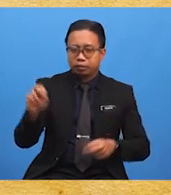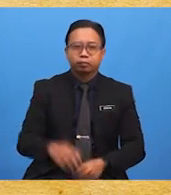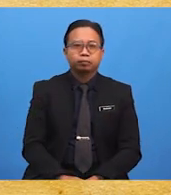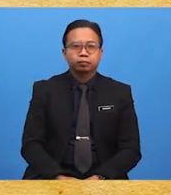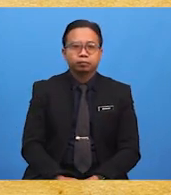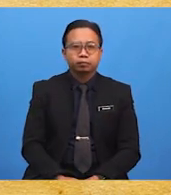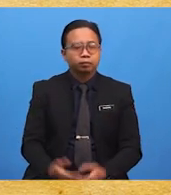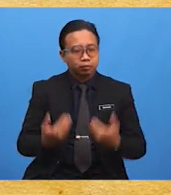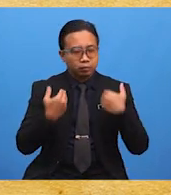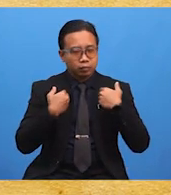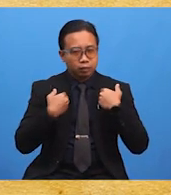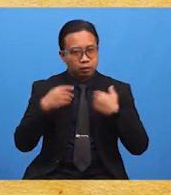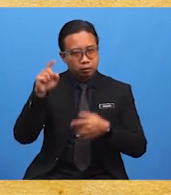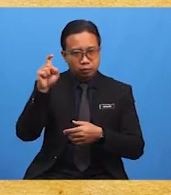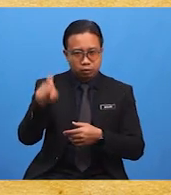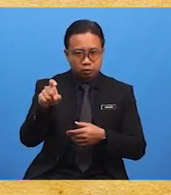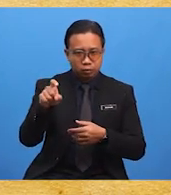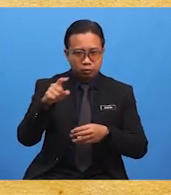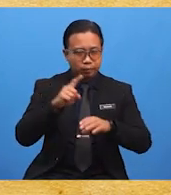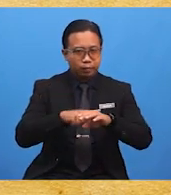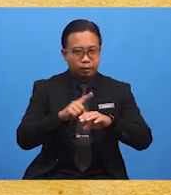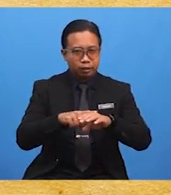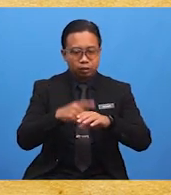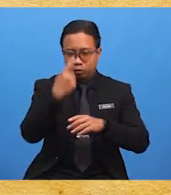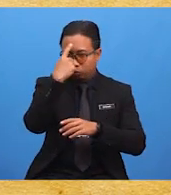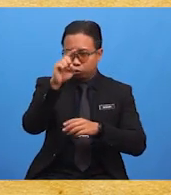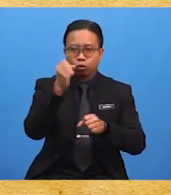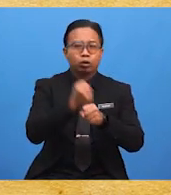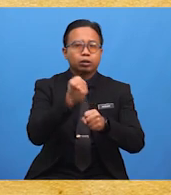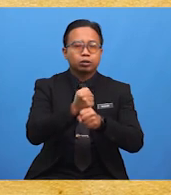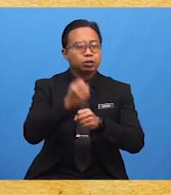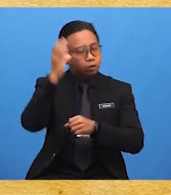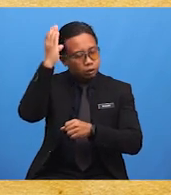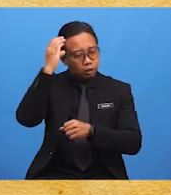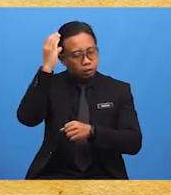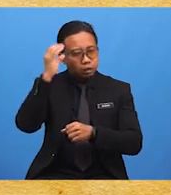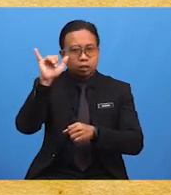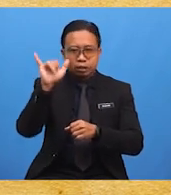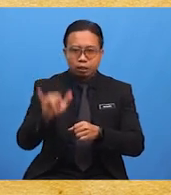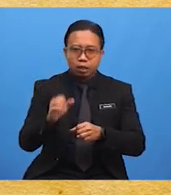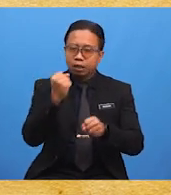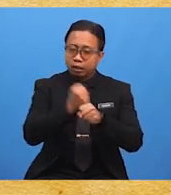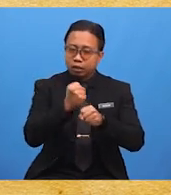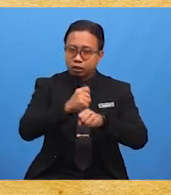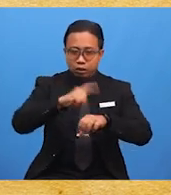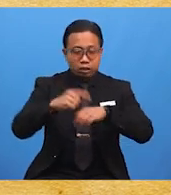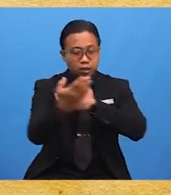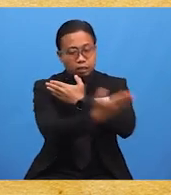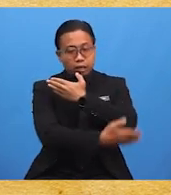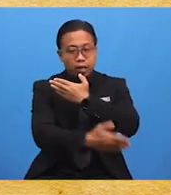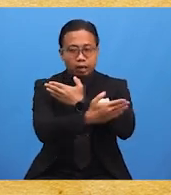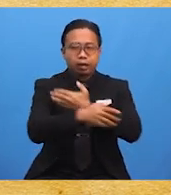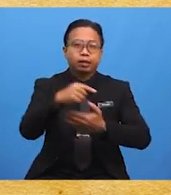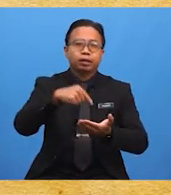tetap keperluan tersebut terutamanya untuk buru-buru China yang bekerja di negara ini.